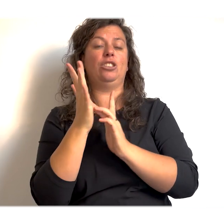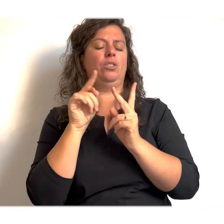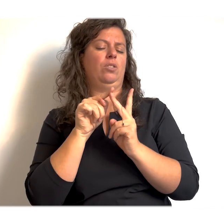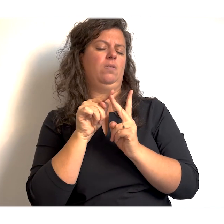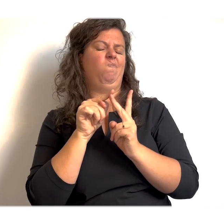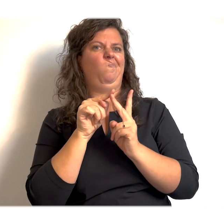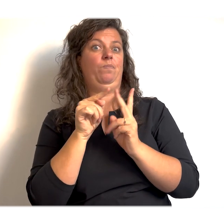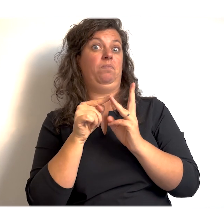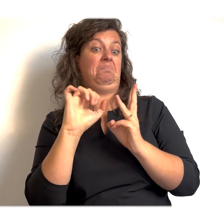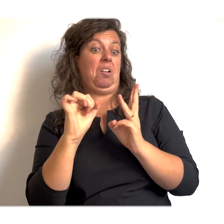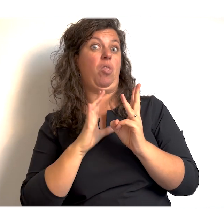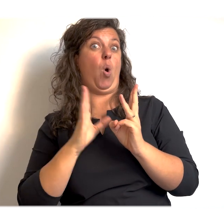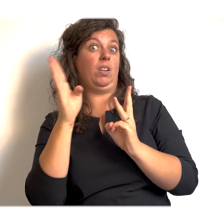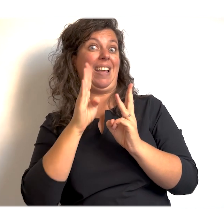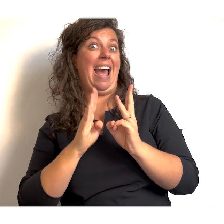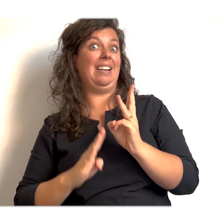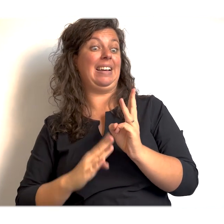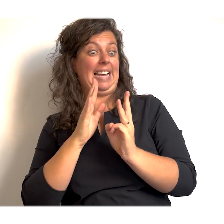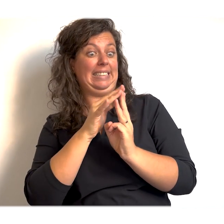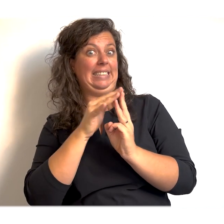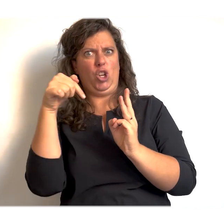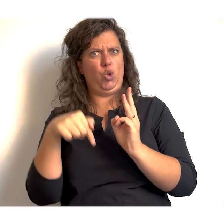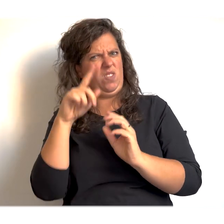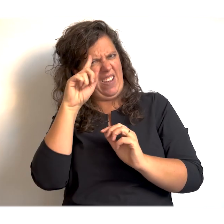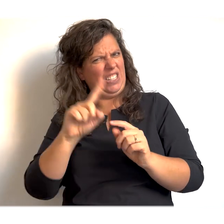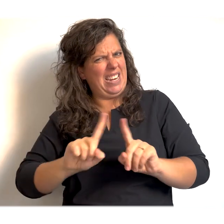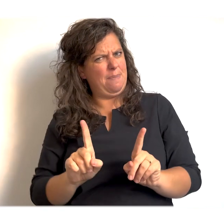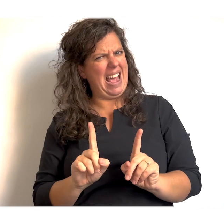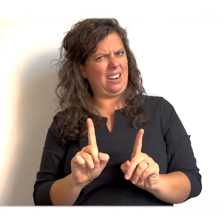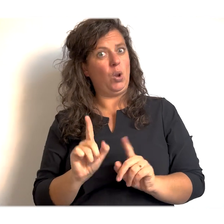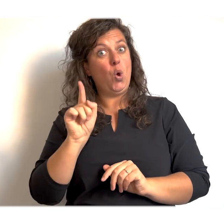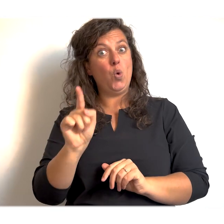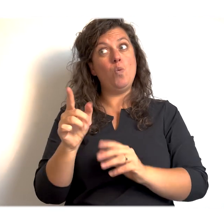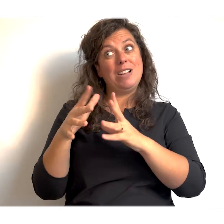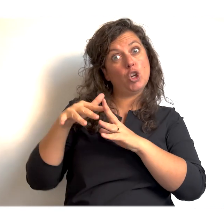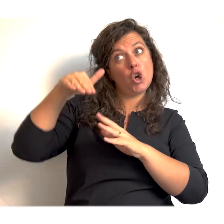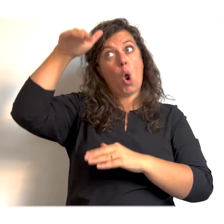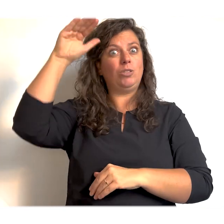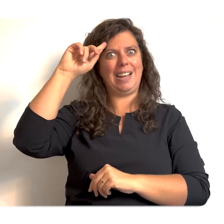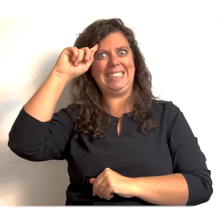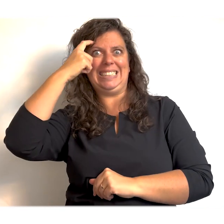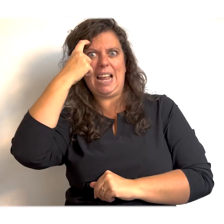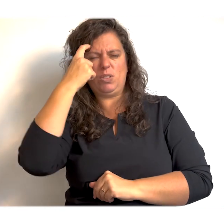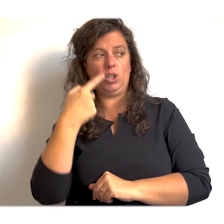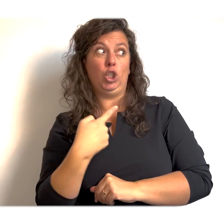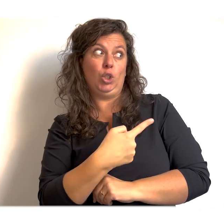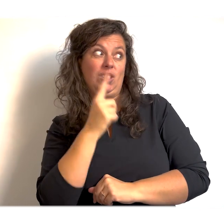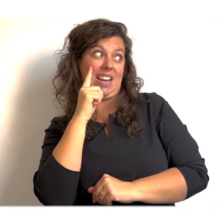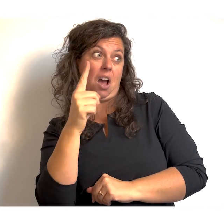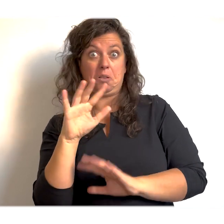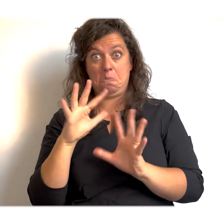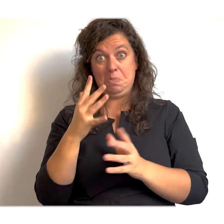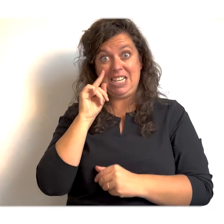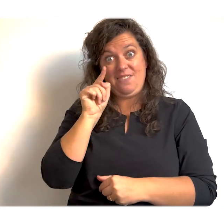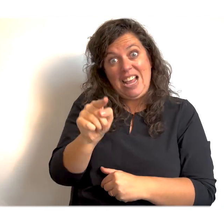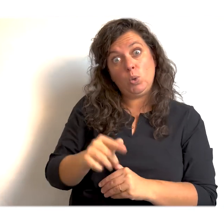Maar ja, het kan ook zijn dat het de Heilige Geest is. En nu weten we het gewoon helemaal niet. En u bent de grootste en de slimste hier. Dus we dachten, misschien weet u het dan. Ja.